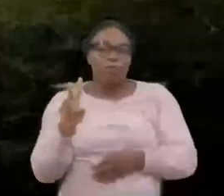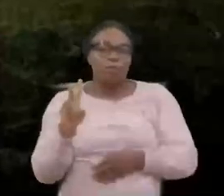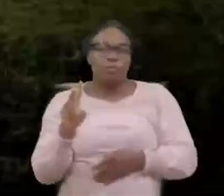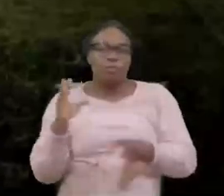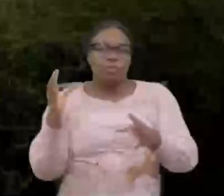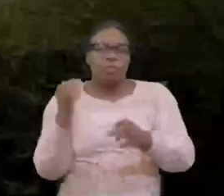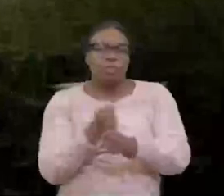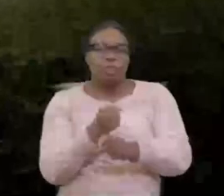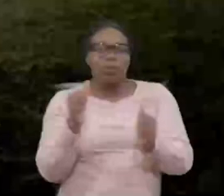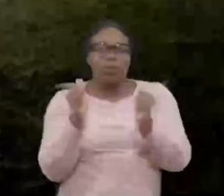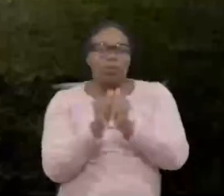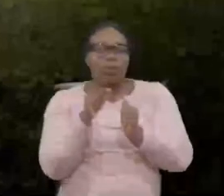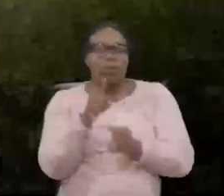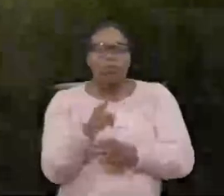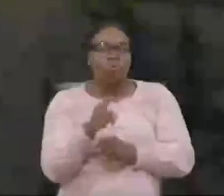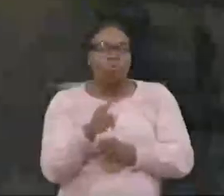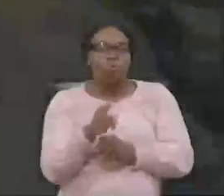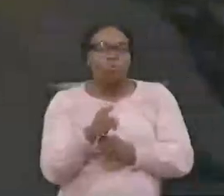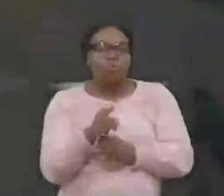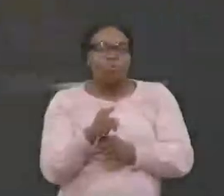Apportez avec vous des paroles.